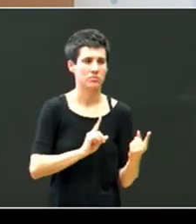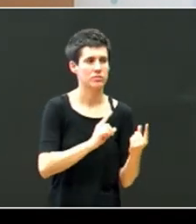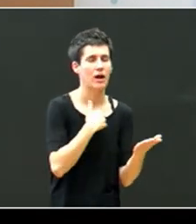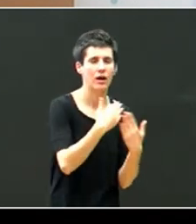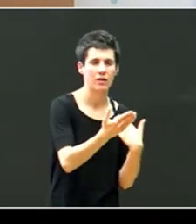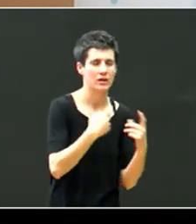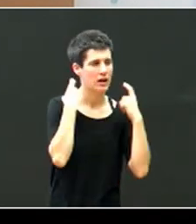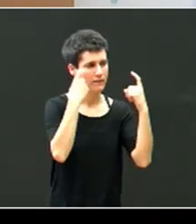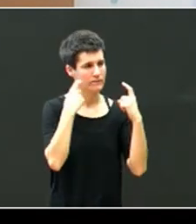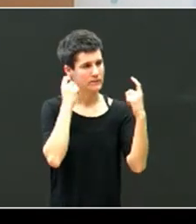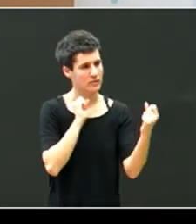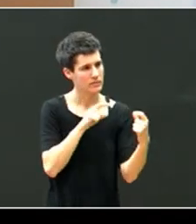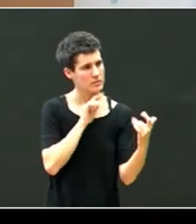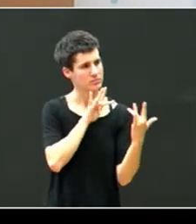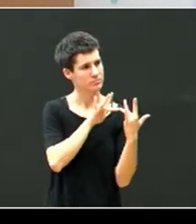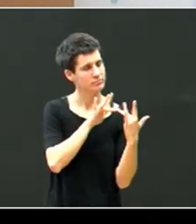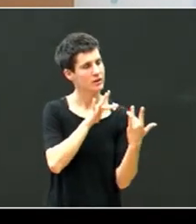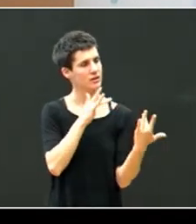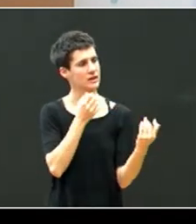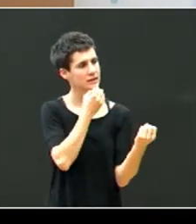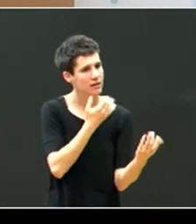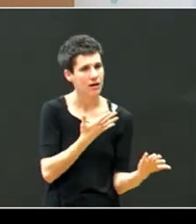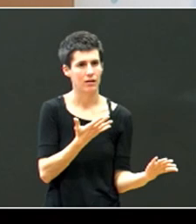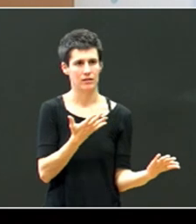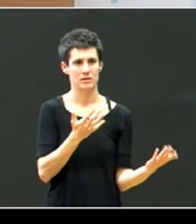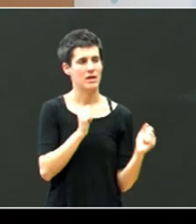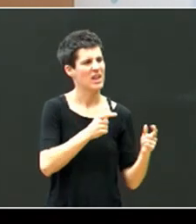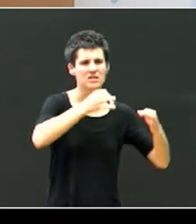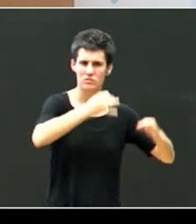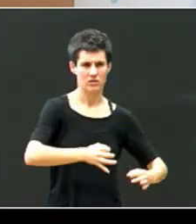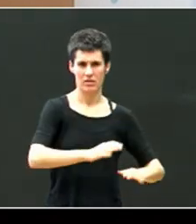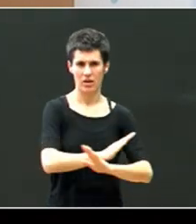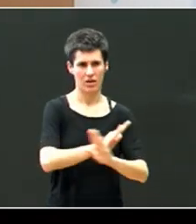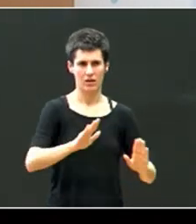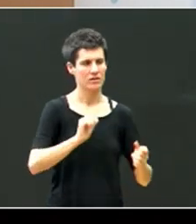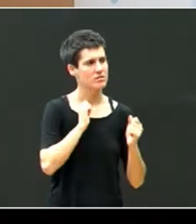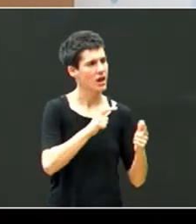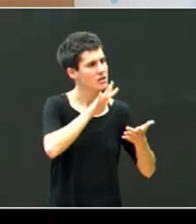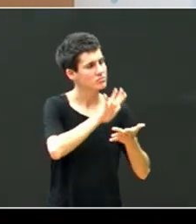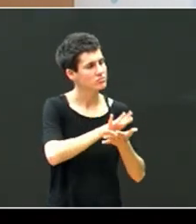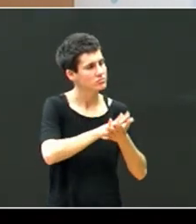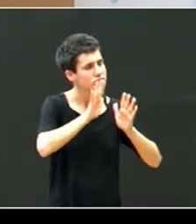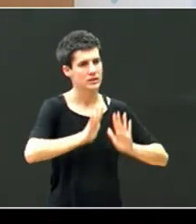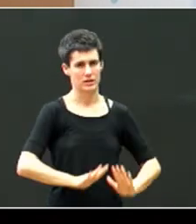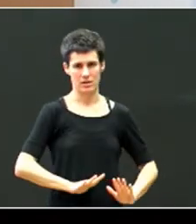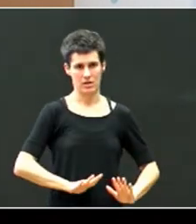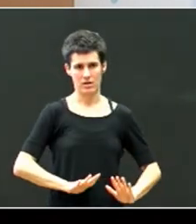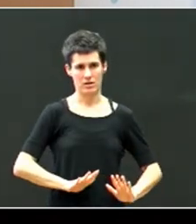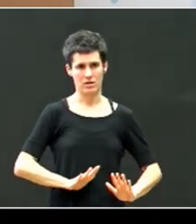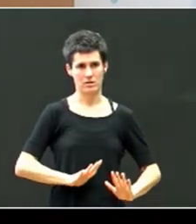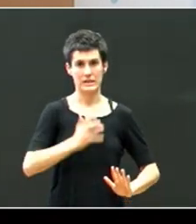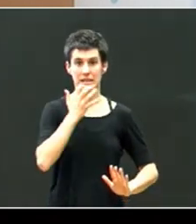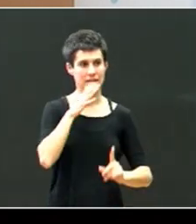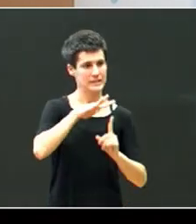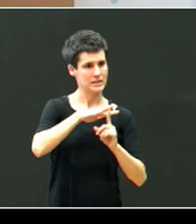itzegin, lana ez dakizer badakizer, zehurtasuna ematen dutza, lasaitxasuna ematen dutza. Eta momento kritiko gaten,